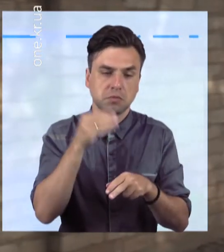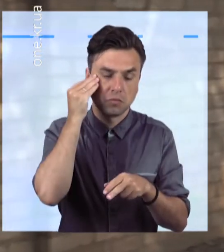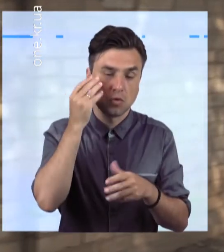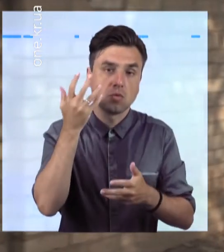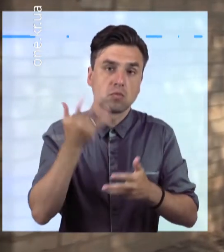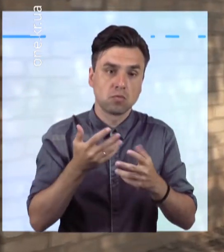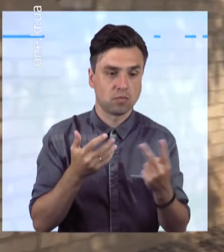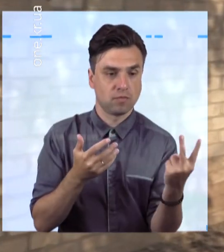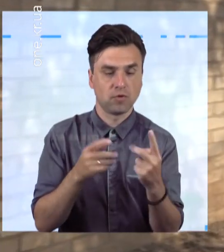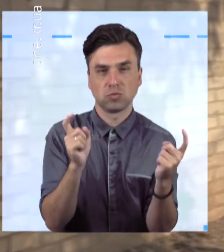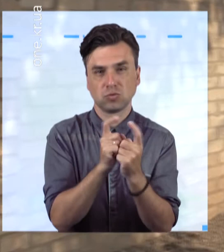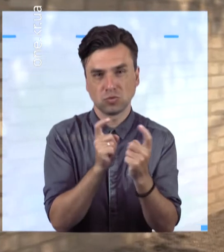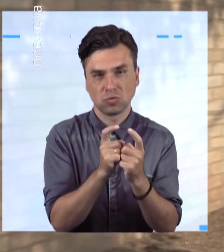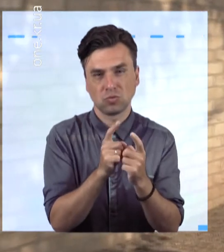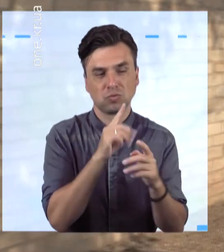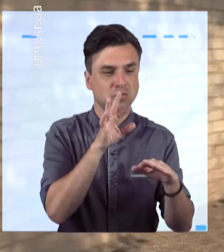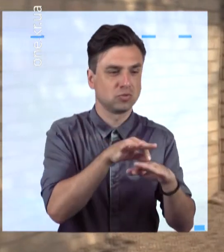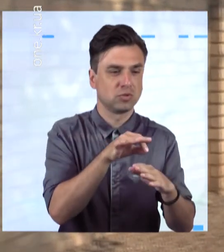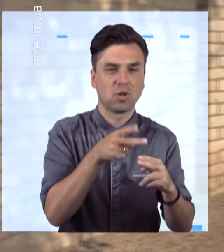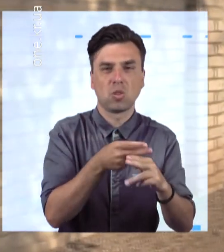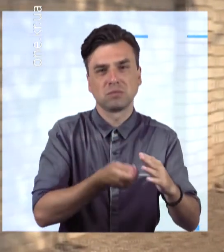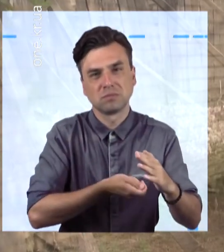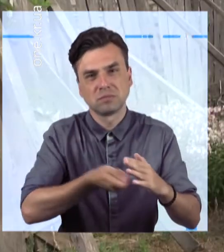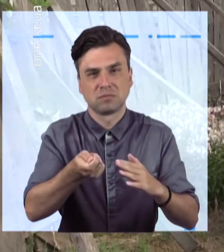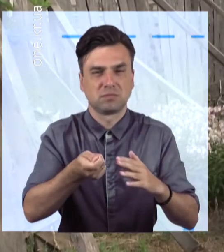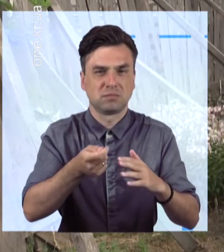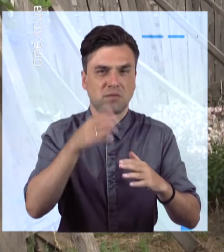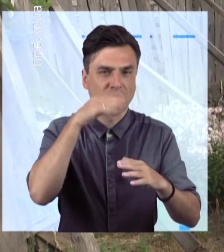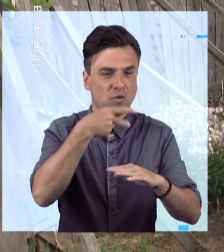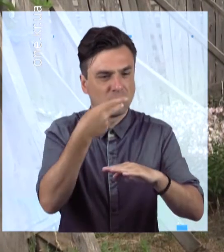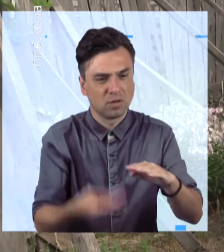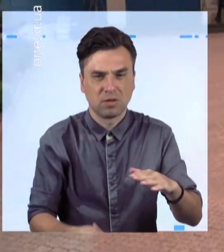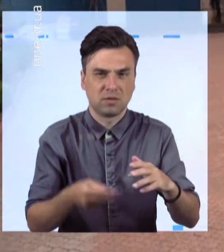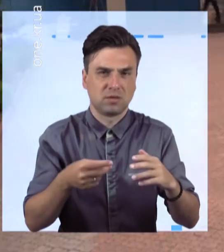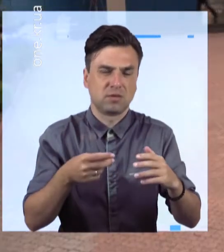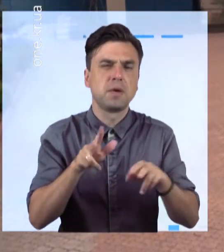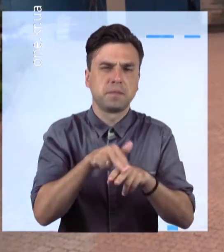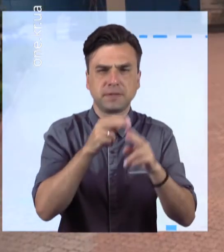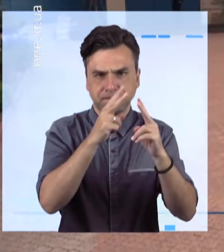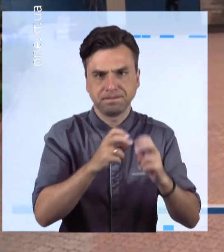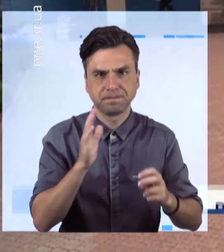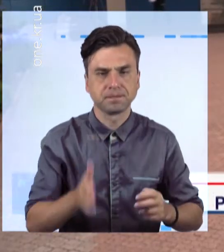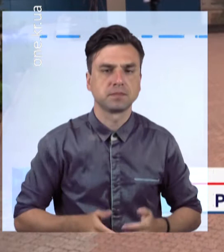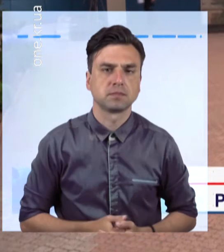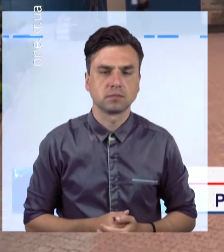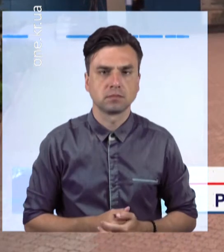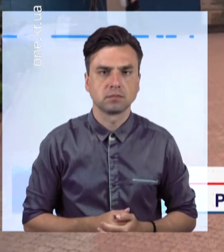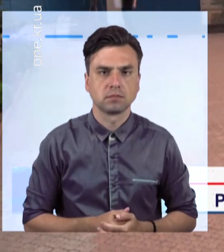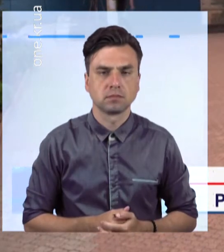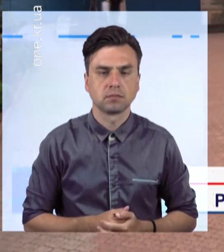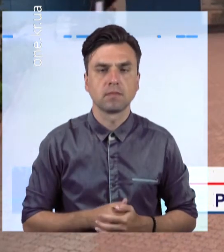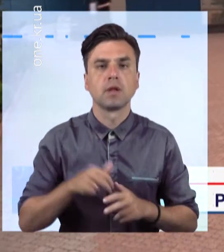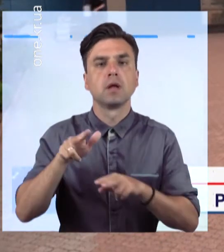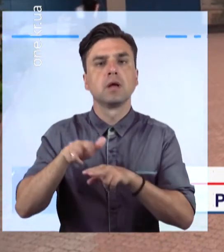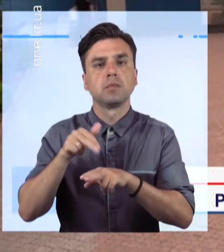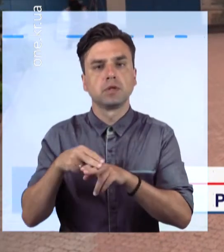конфлікт між чоловіком та дружиною. Наразі в усьому розбирається поліція. Виздом на місце події правоохоронці